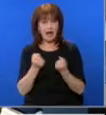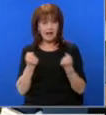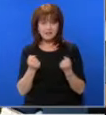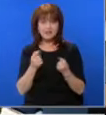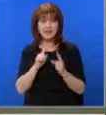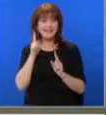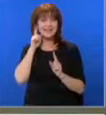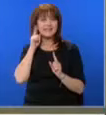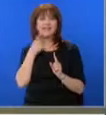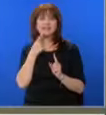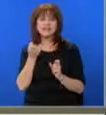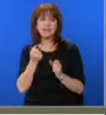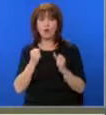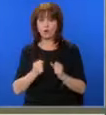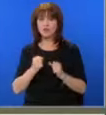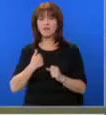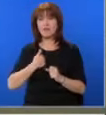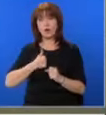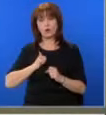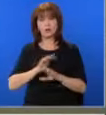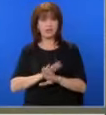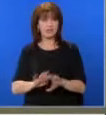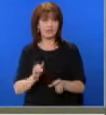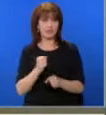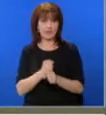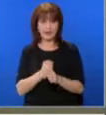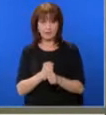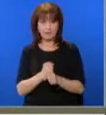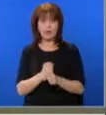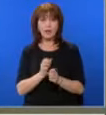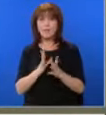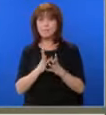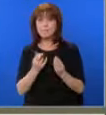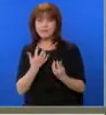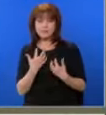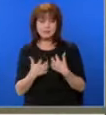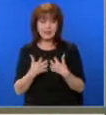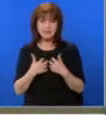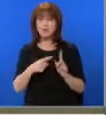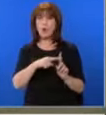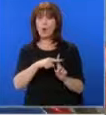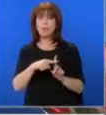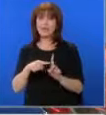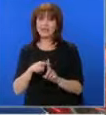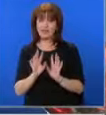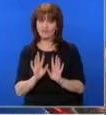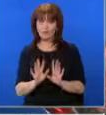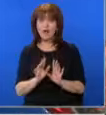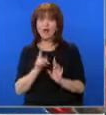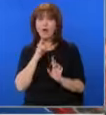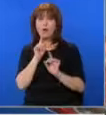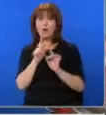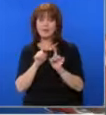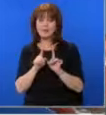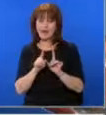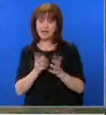знаеха подробности. Очаквам органите да свършат своята работа безпристрастно, обективно и всестранно. Оттам нататък коментари